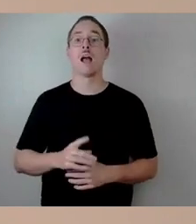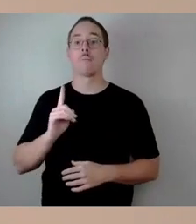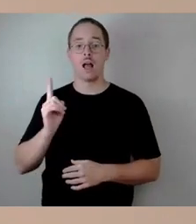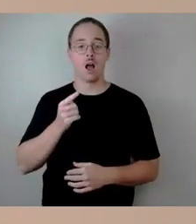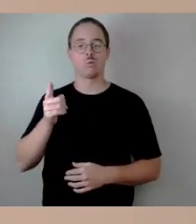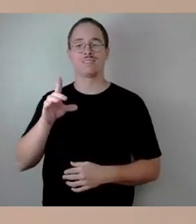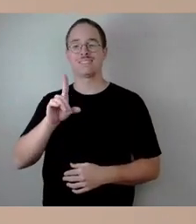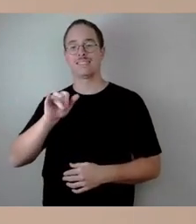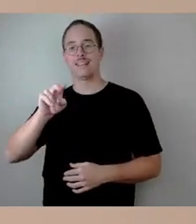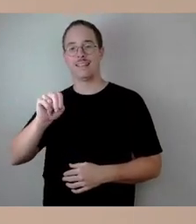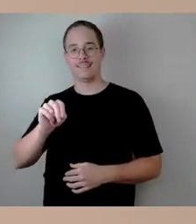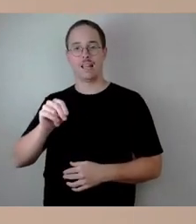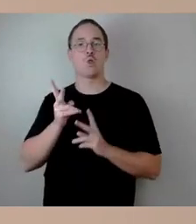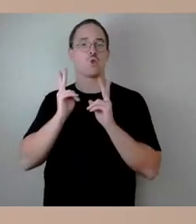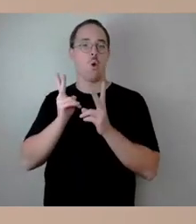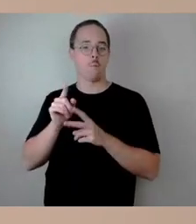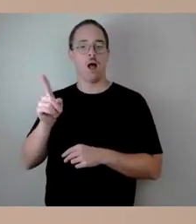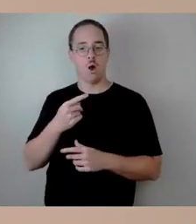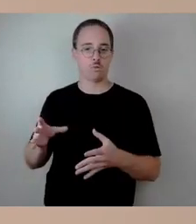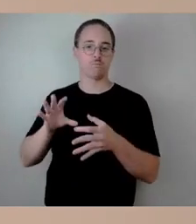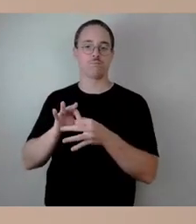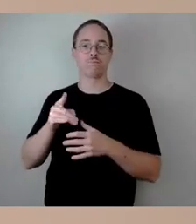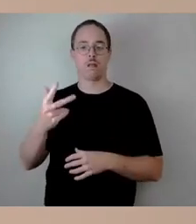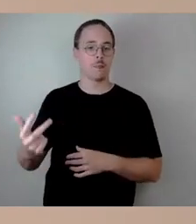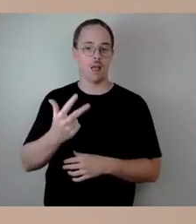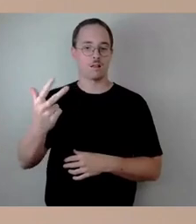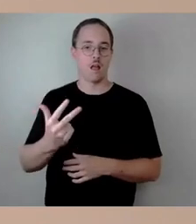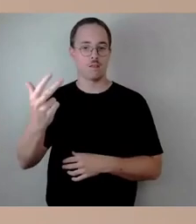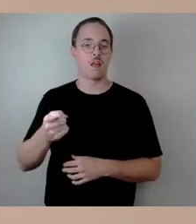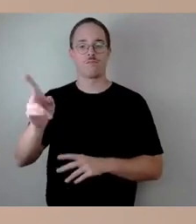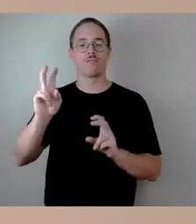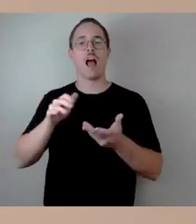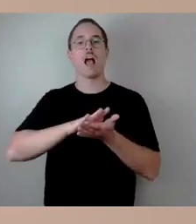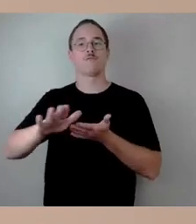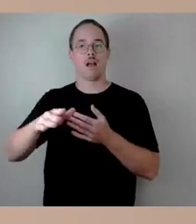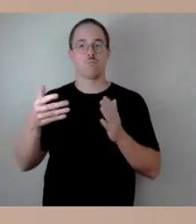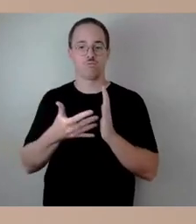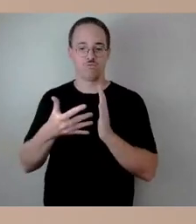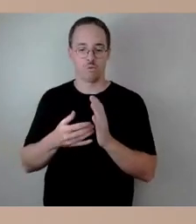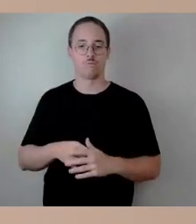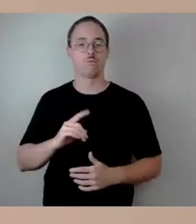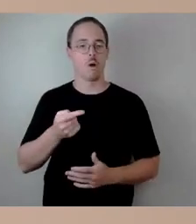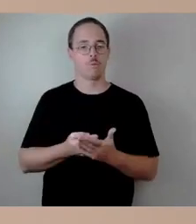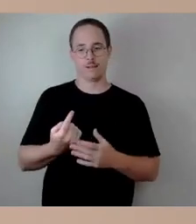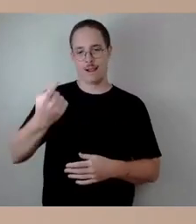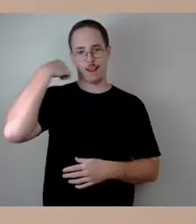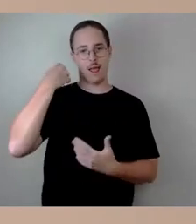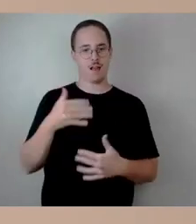Prüfung und eben die Sonderprüfung, die ja eben gerade zum Weihnachtshochwasser auch stattgefunden hat.